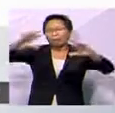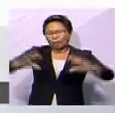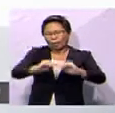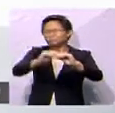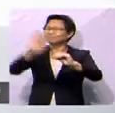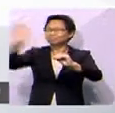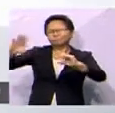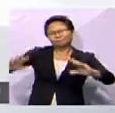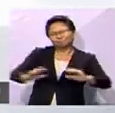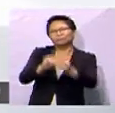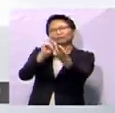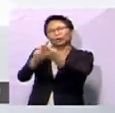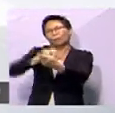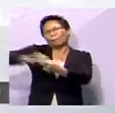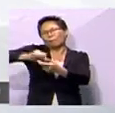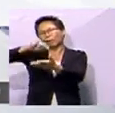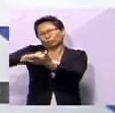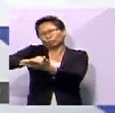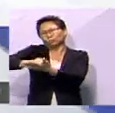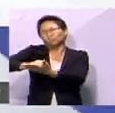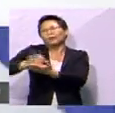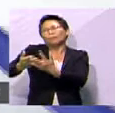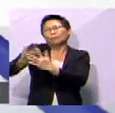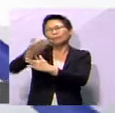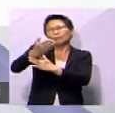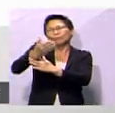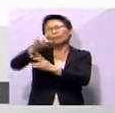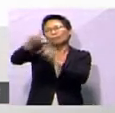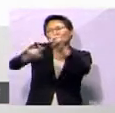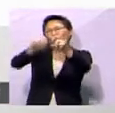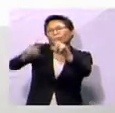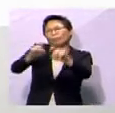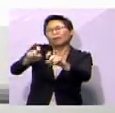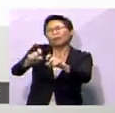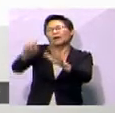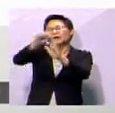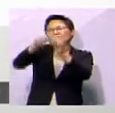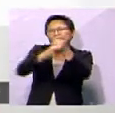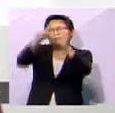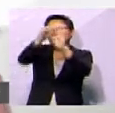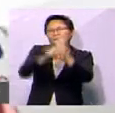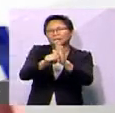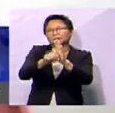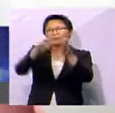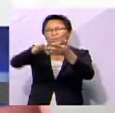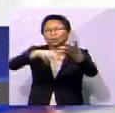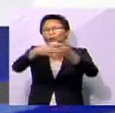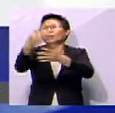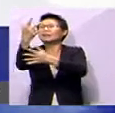lebih sesuai bagi bantahan tersebut adalah melalui Inquiri Tempatan Rekoseksi 5 Jadwal ke-13.